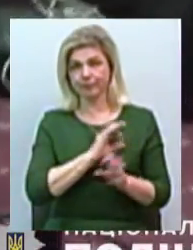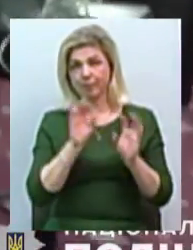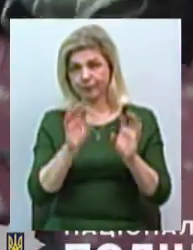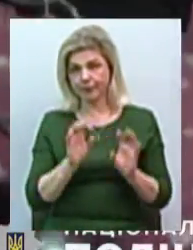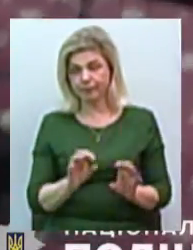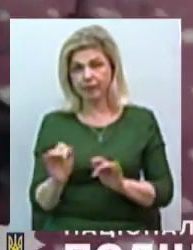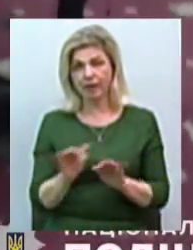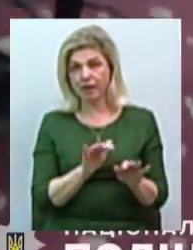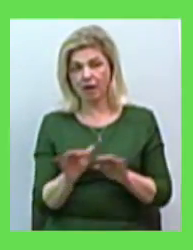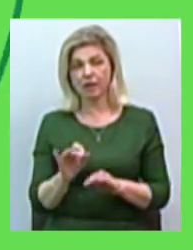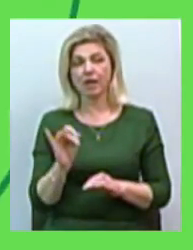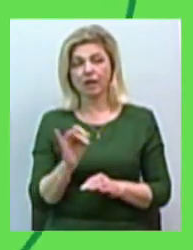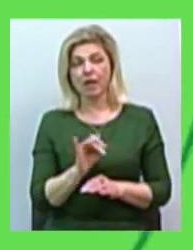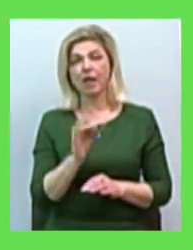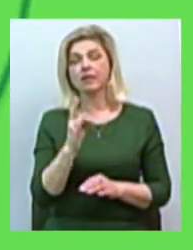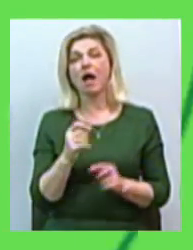момент перевірки не працювали.